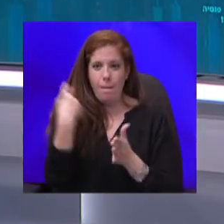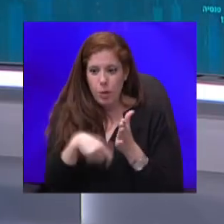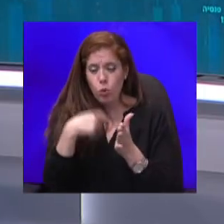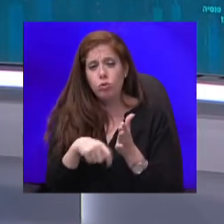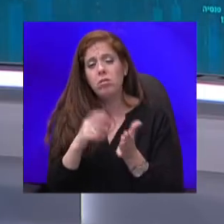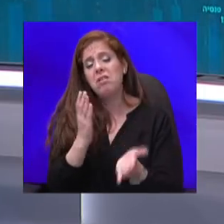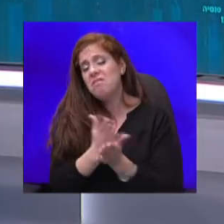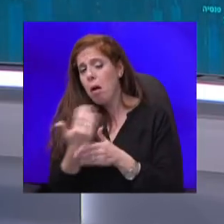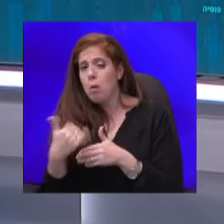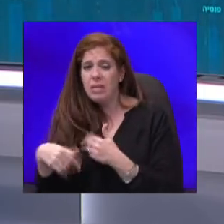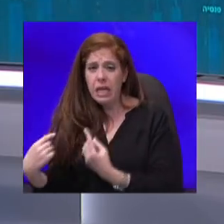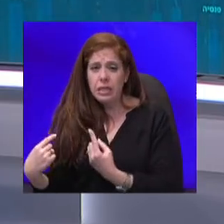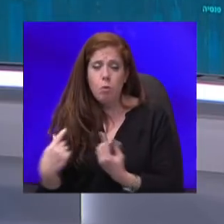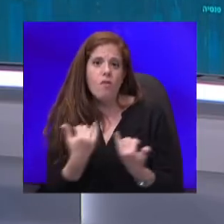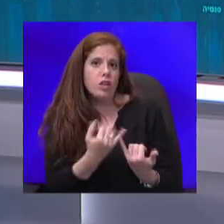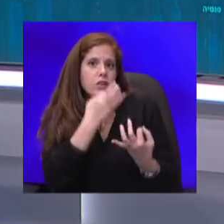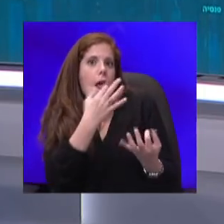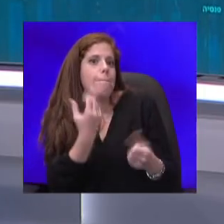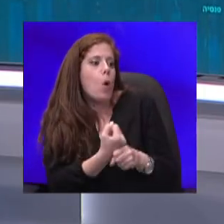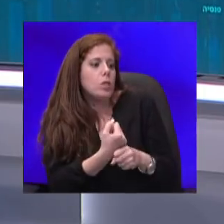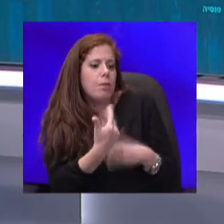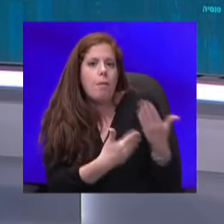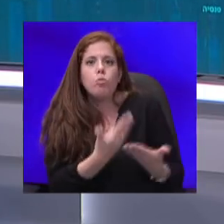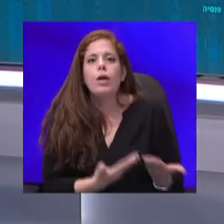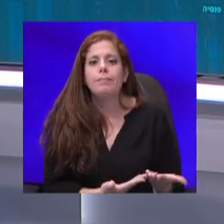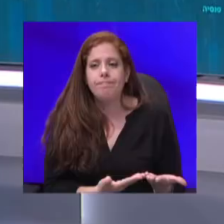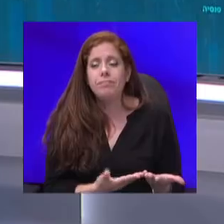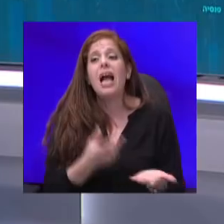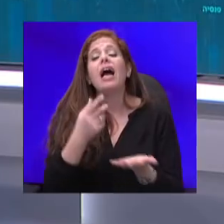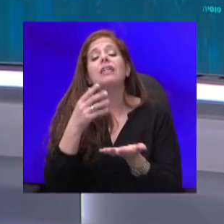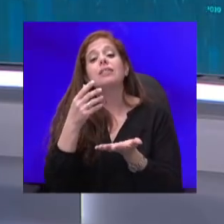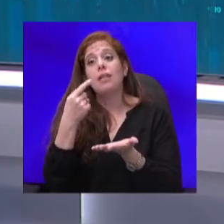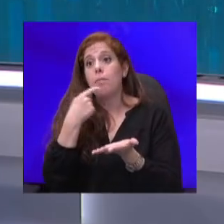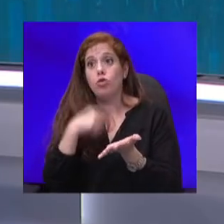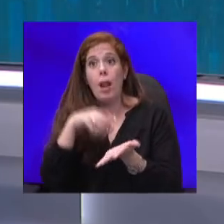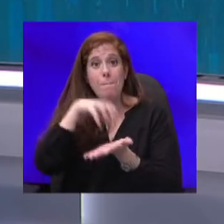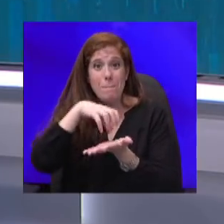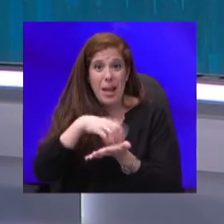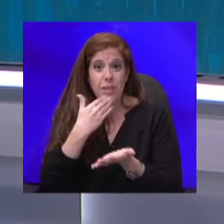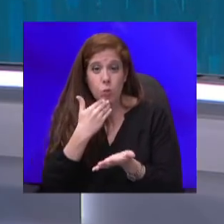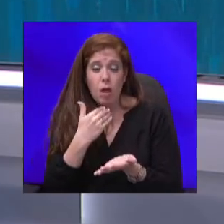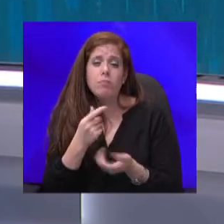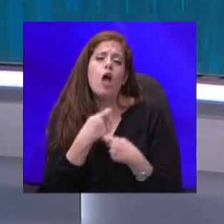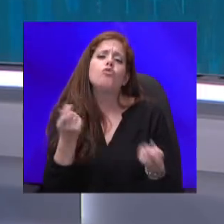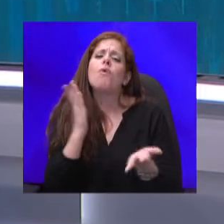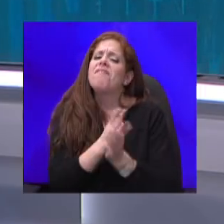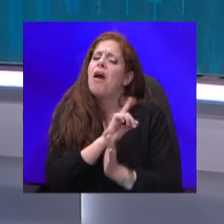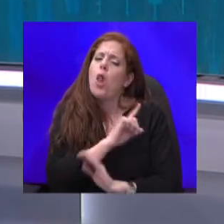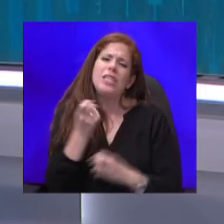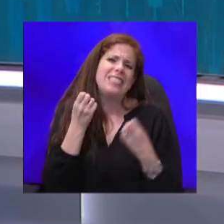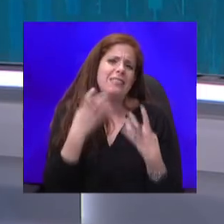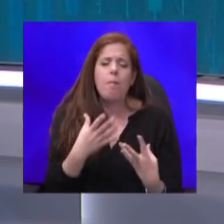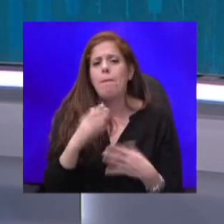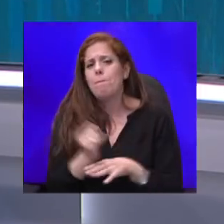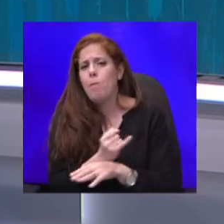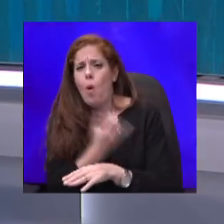מה אנחנו עושים מפה? אז זכרו את מחנה יעודה למשל. השוק הוא כבר מזמן לא רק פירות וירקות. לפי סקירה של חברת הייעוץ הכלכלית